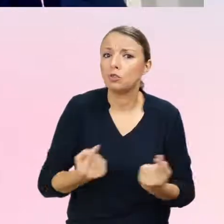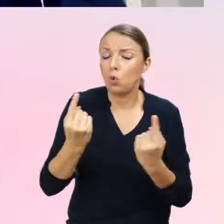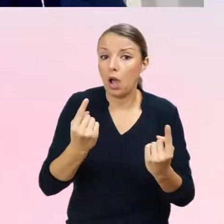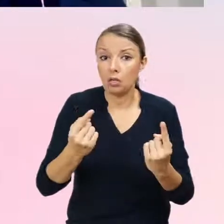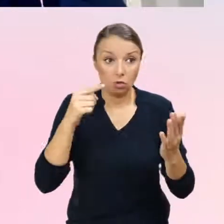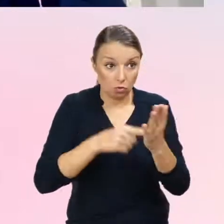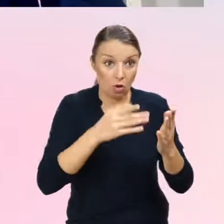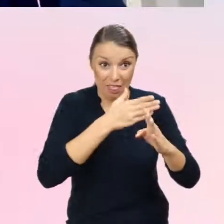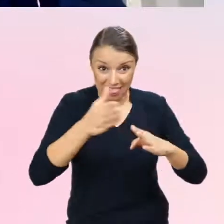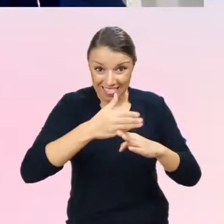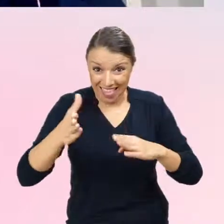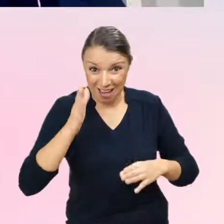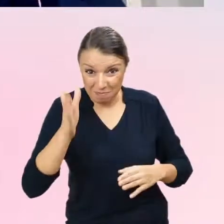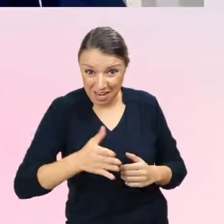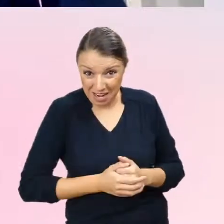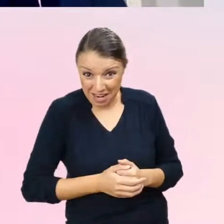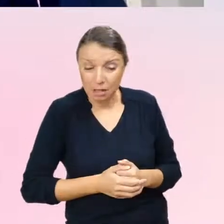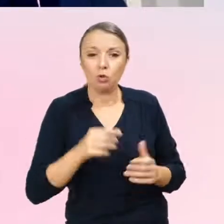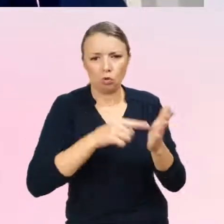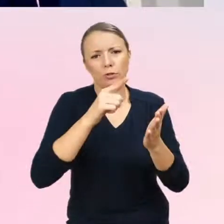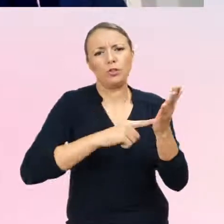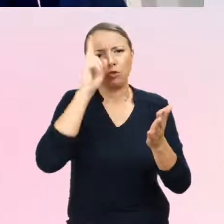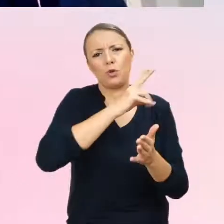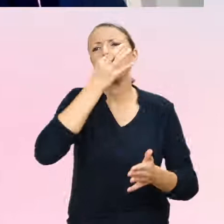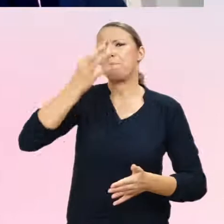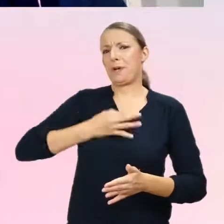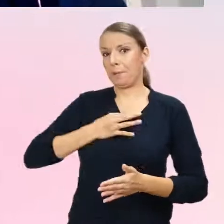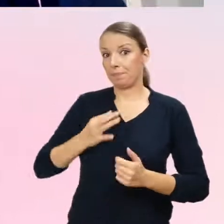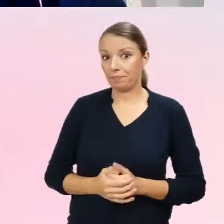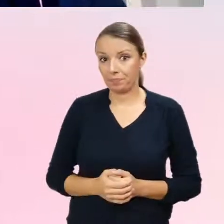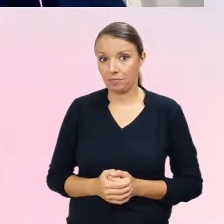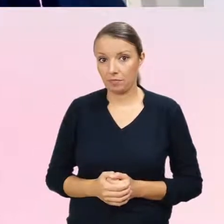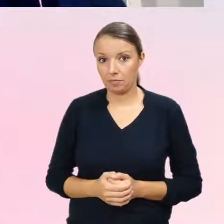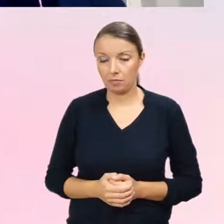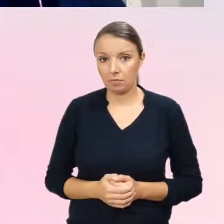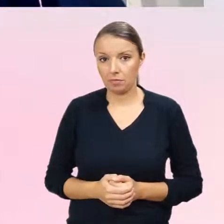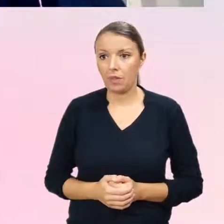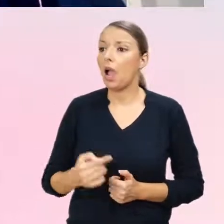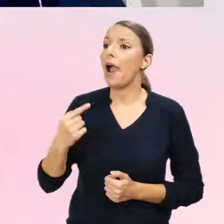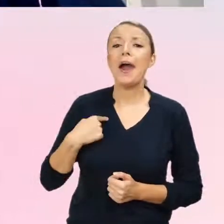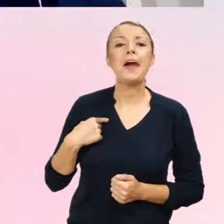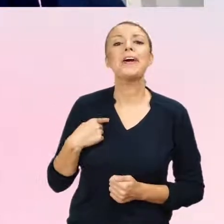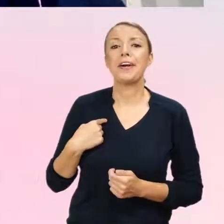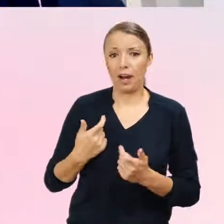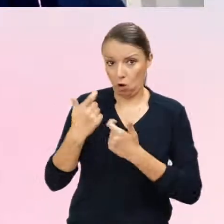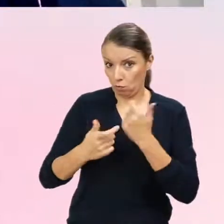nadal trwać? Ja w takich przypadkach powołuję się na badania